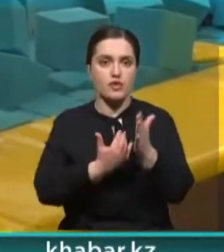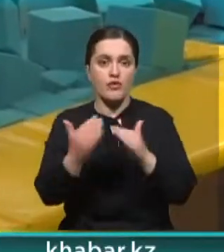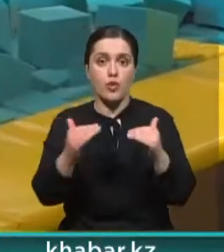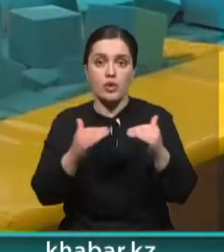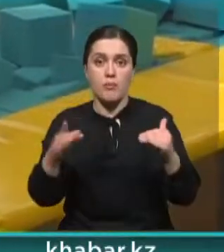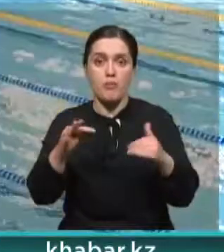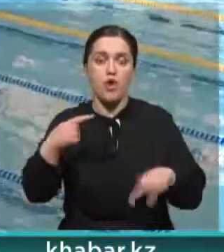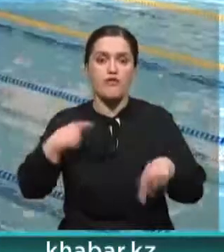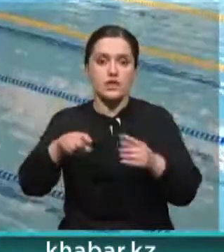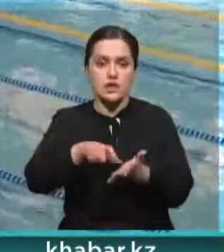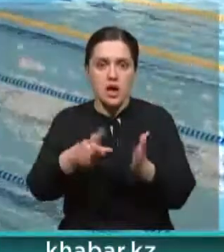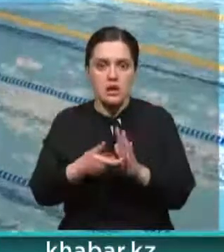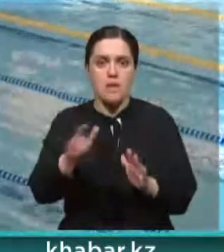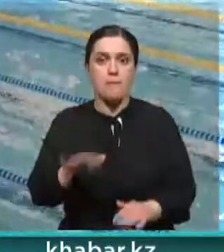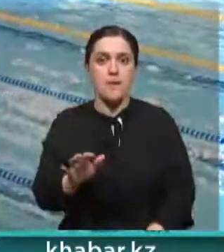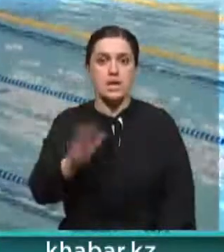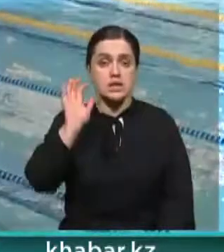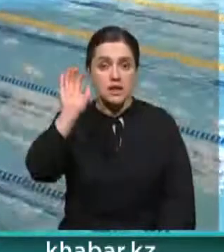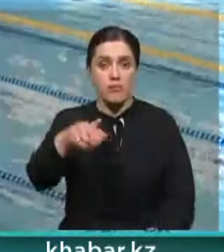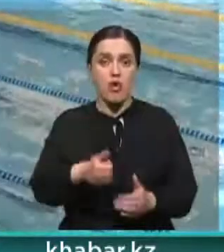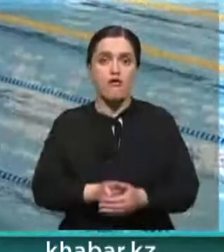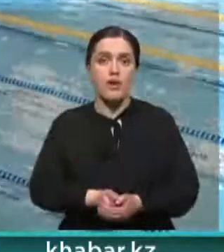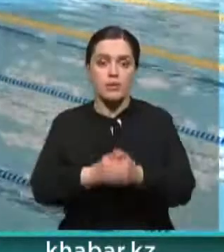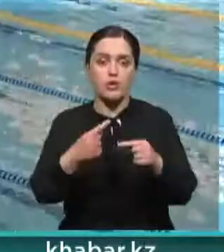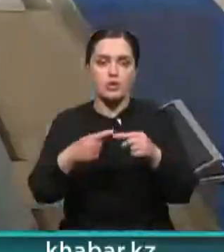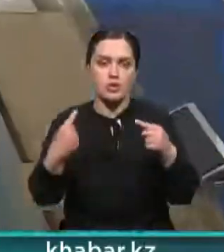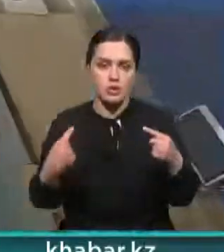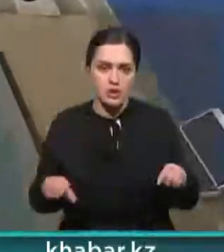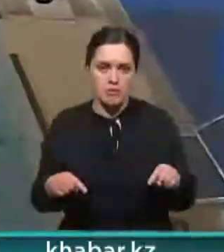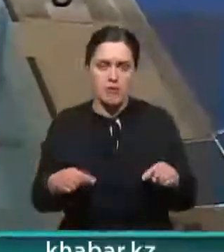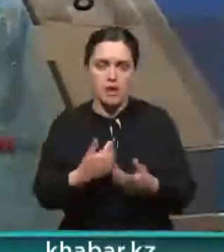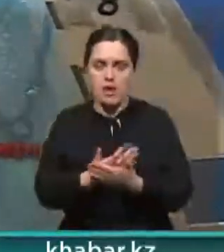высокого уровня по футзалу, баскетболу, волейболу и другим дисциплинам.